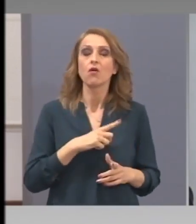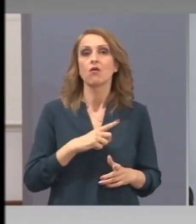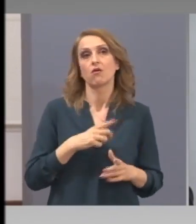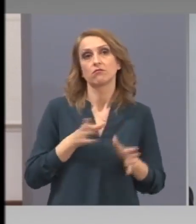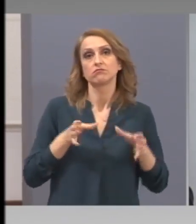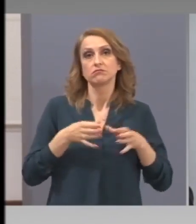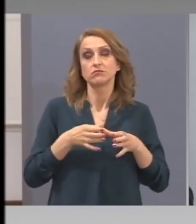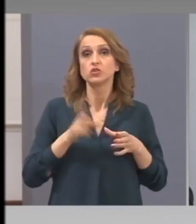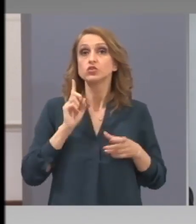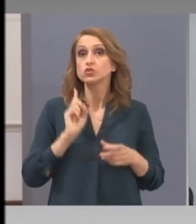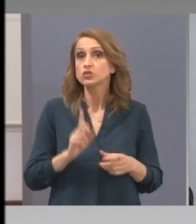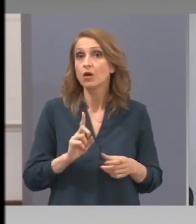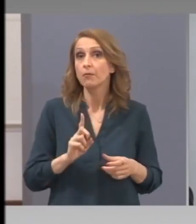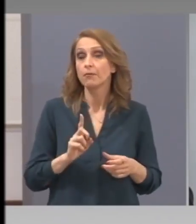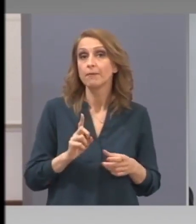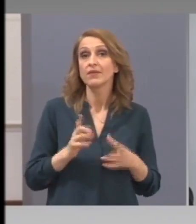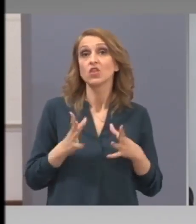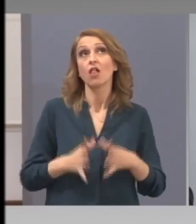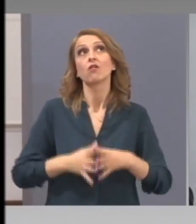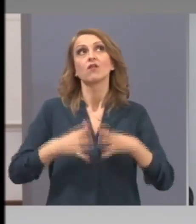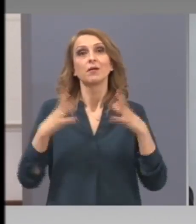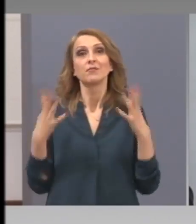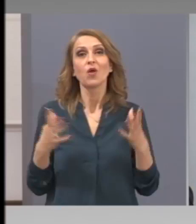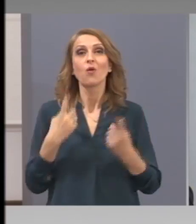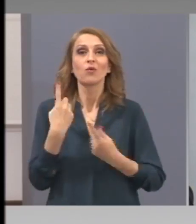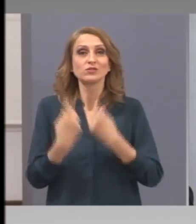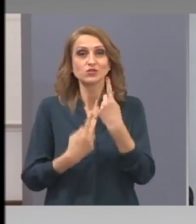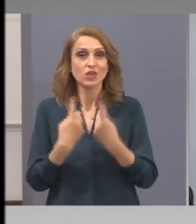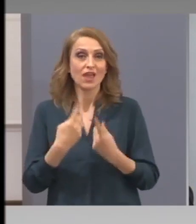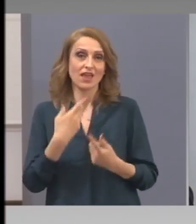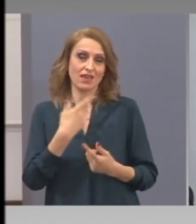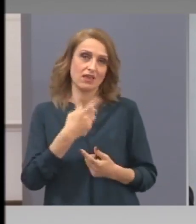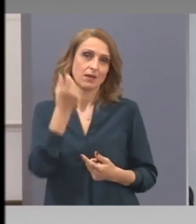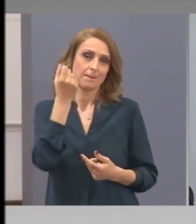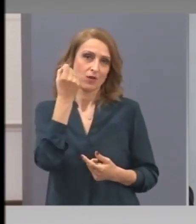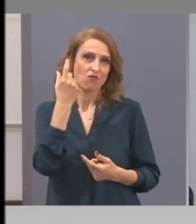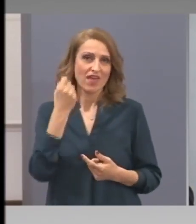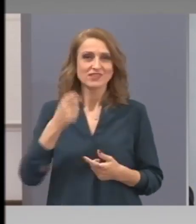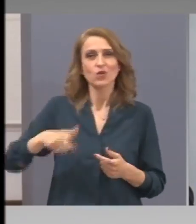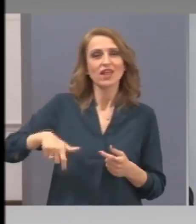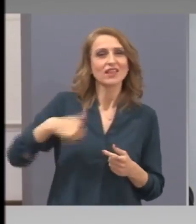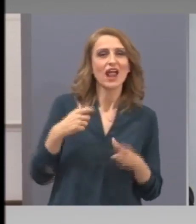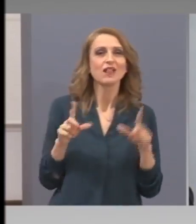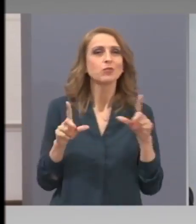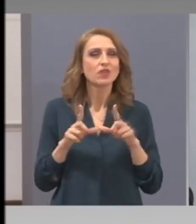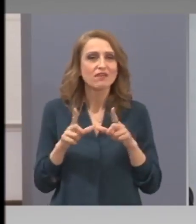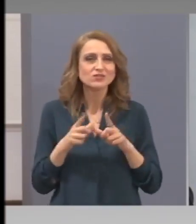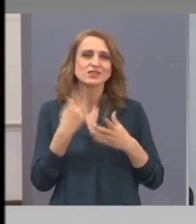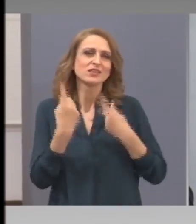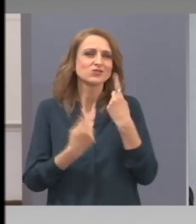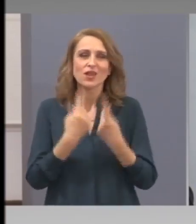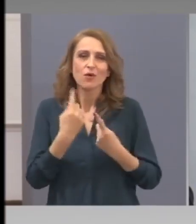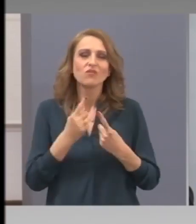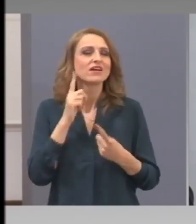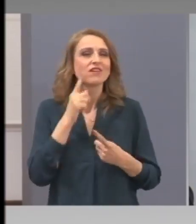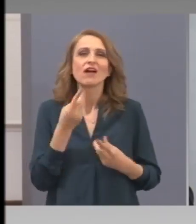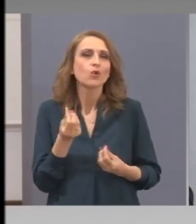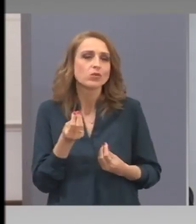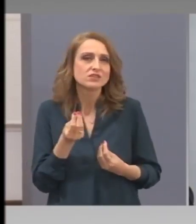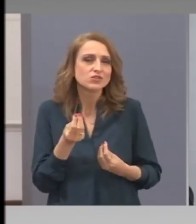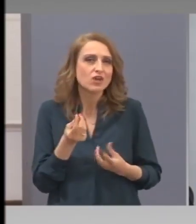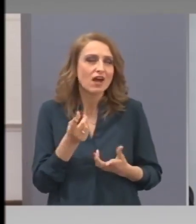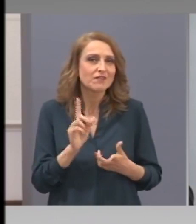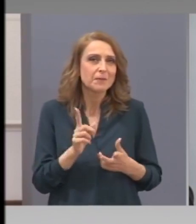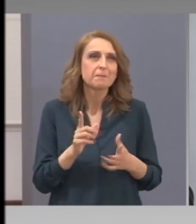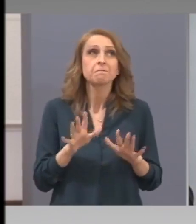Щом толкова шеги с професор Мутавчински има и с някоите колеги, значи най